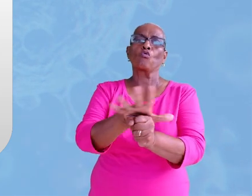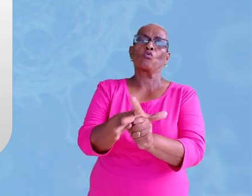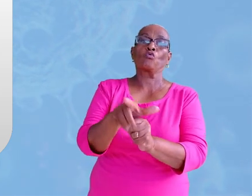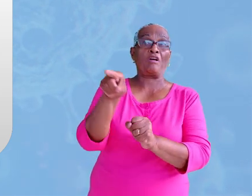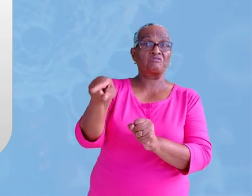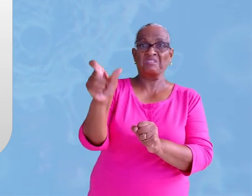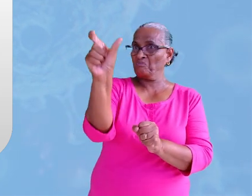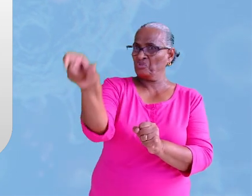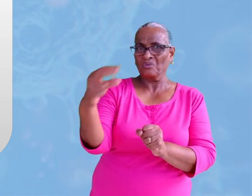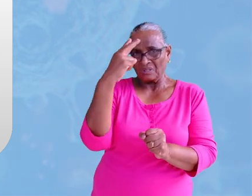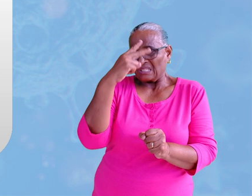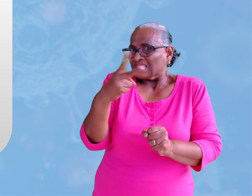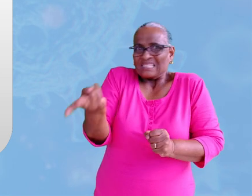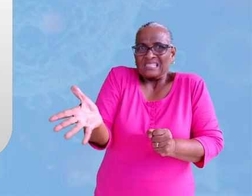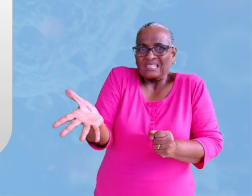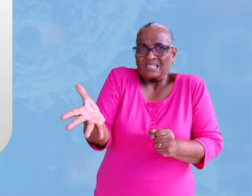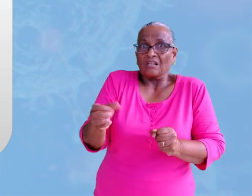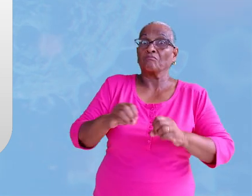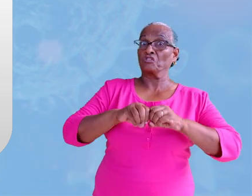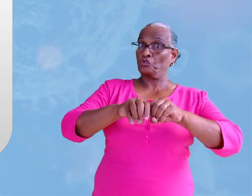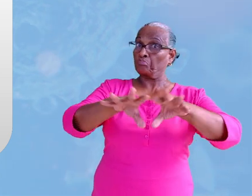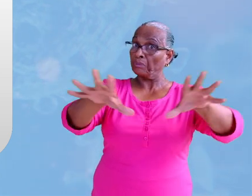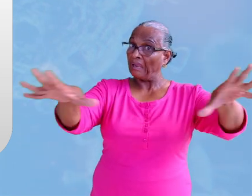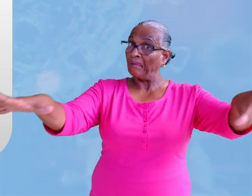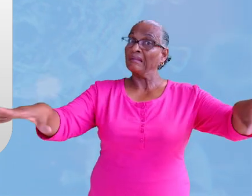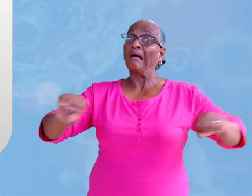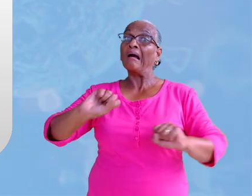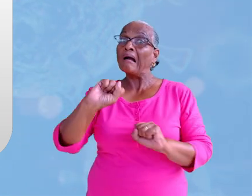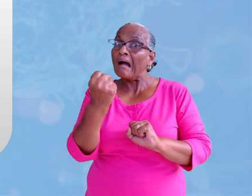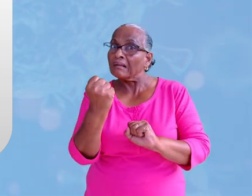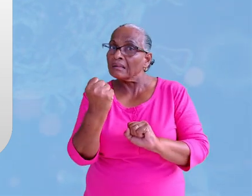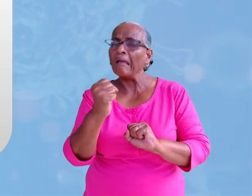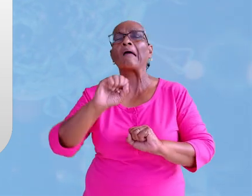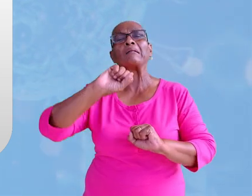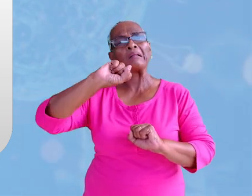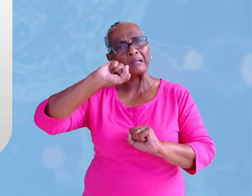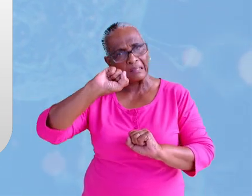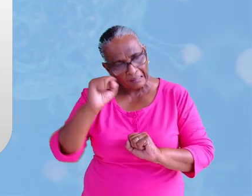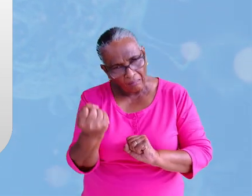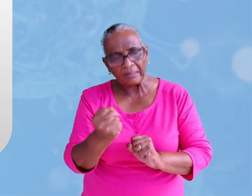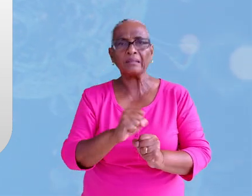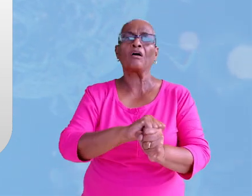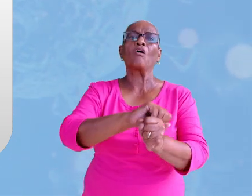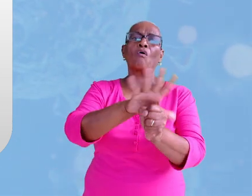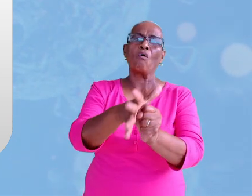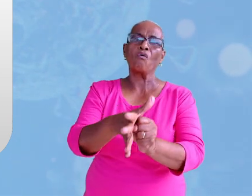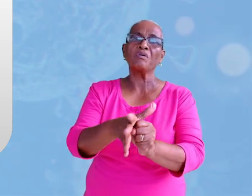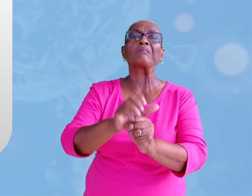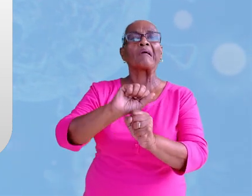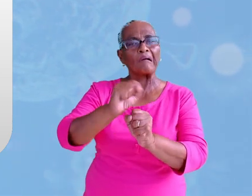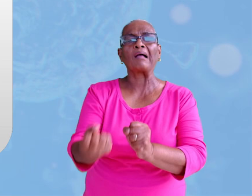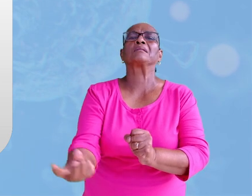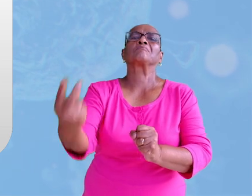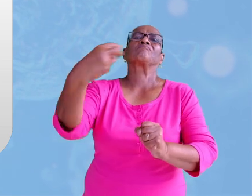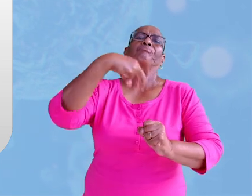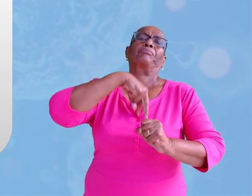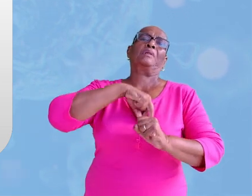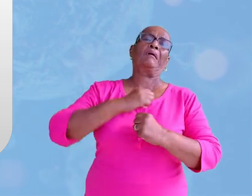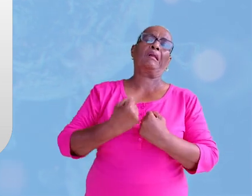dat zich erg snel kan verspreiden en omdat je dan de ziekte COVID-19 kunt krijgen.